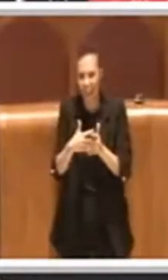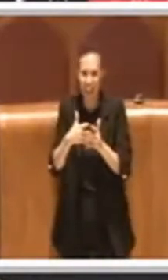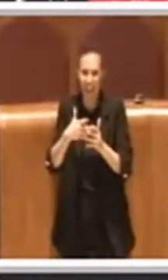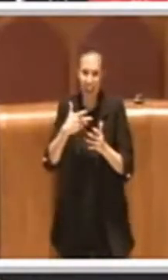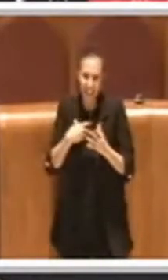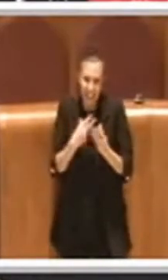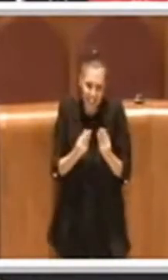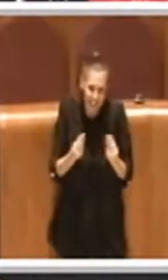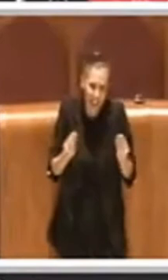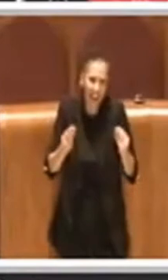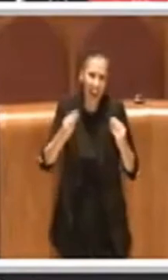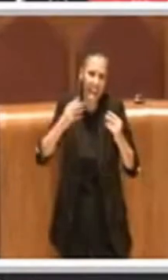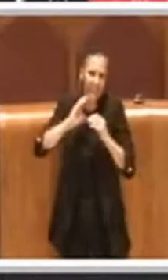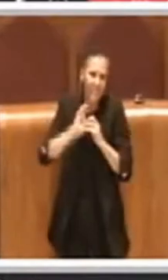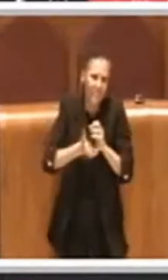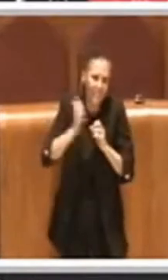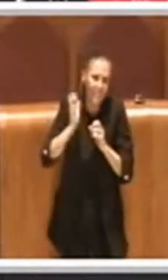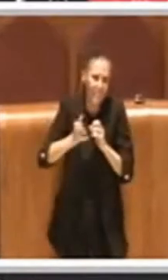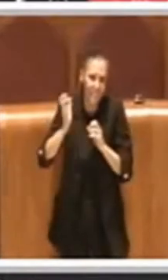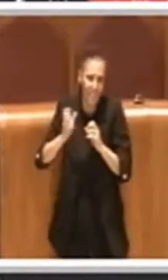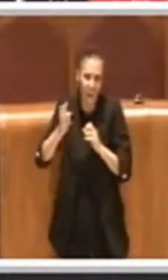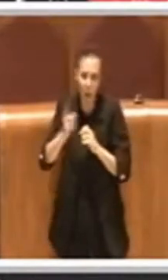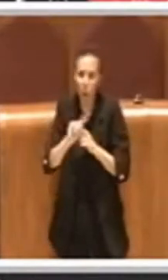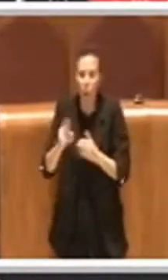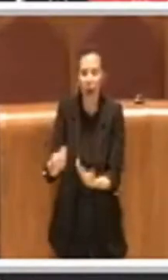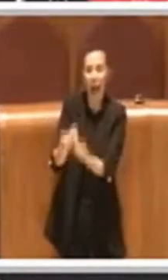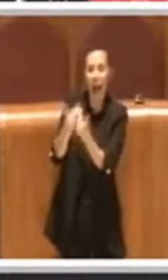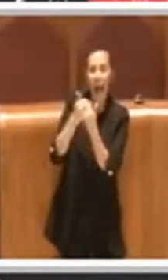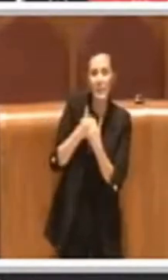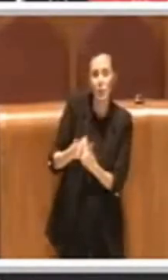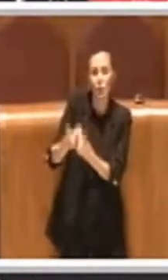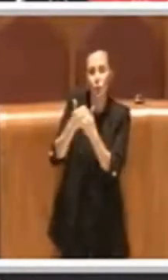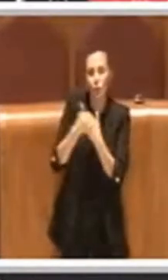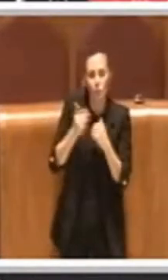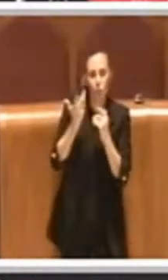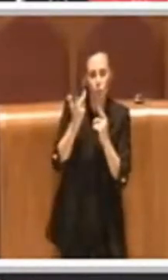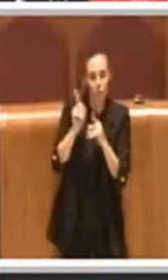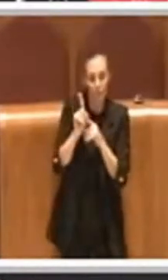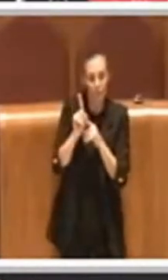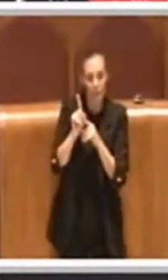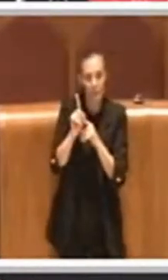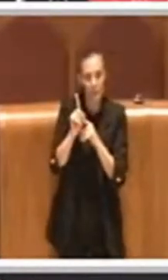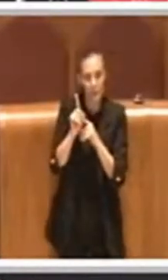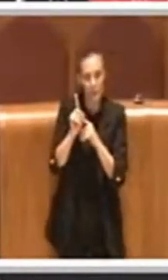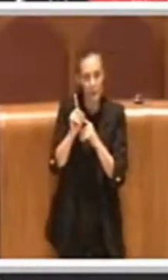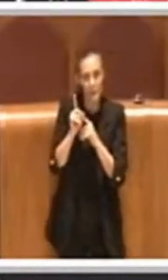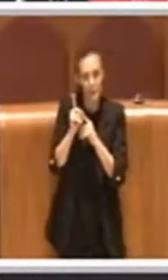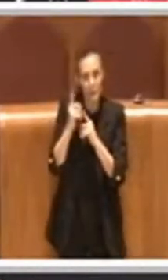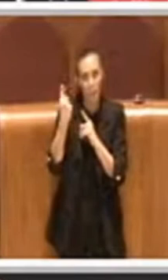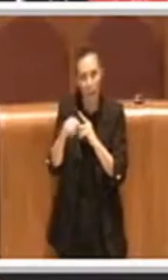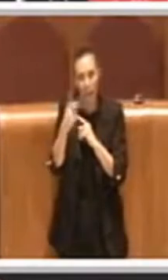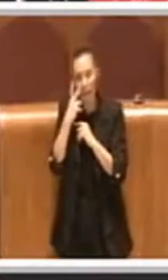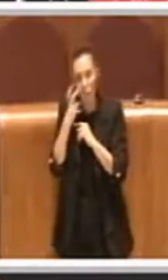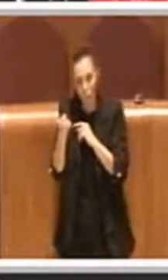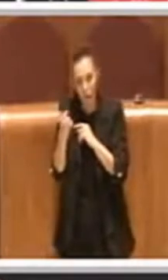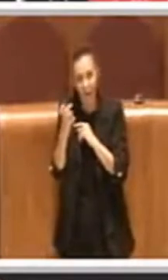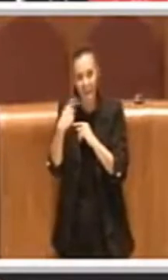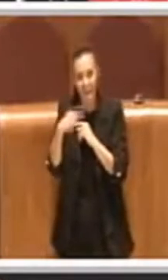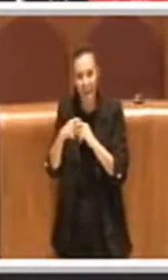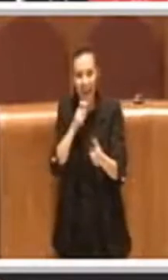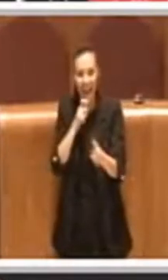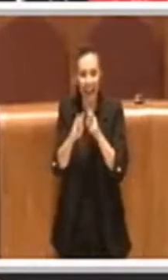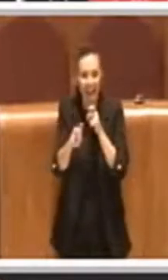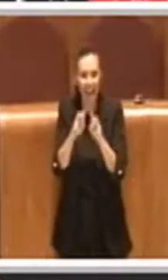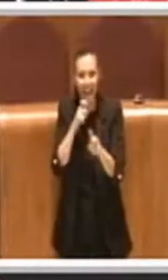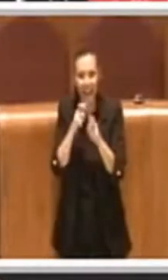piccoli non aiuti che ci sono stati rispetto ai rapporti anche